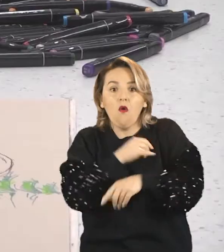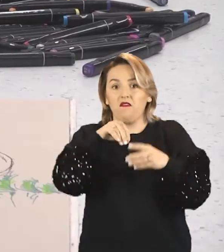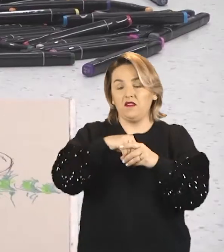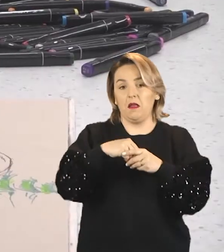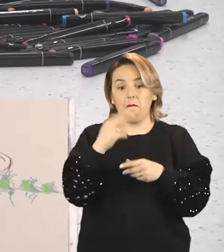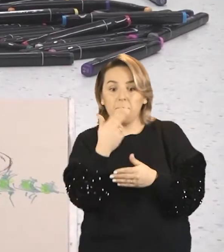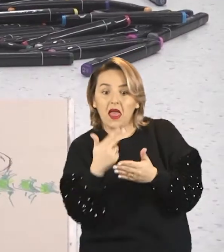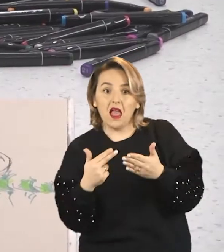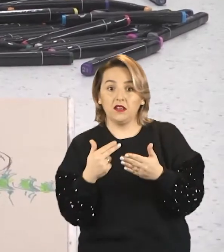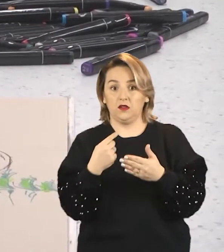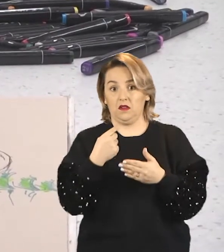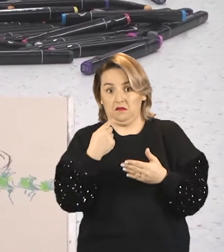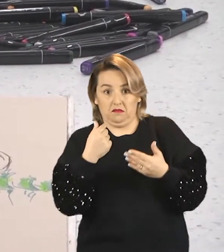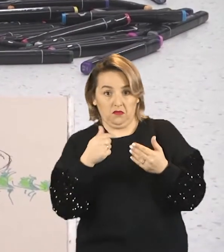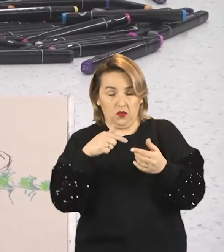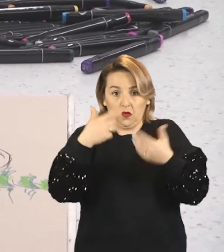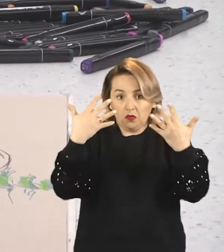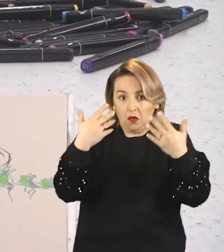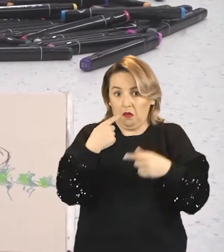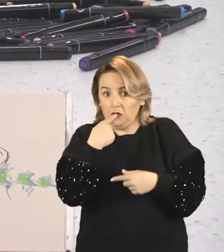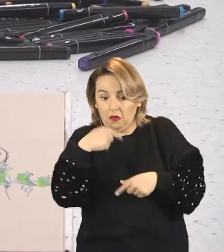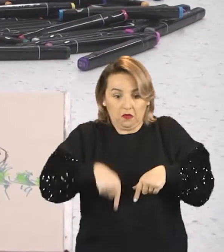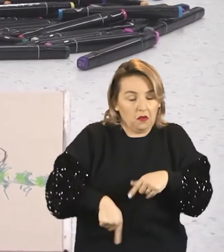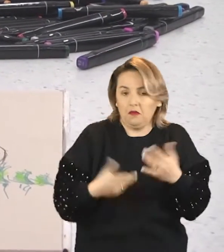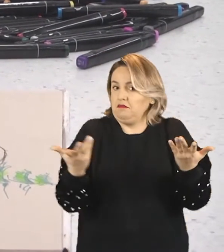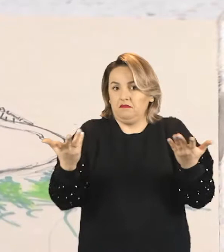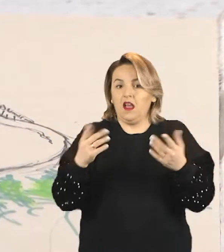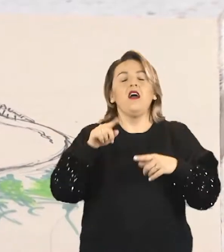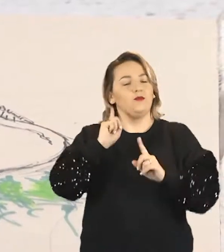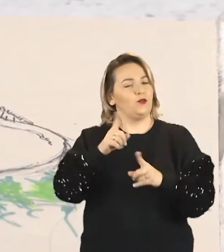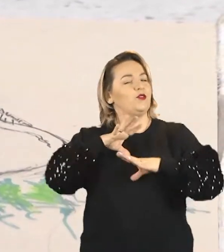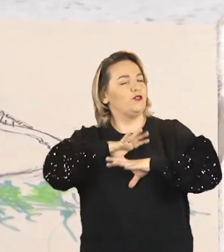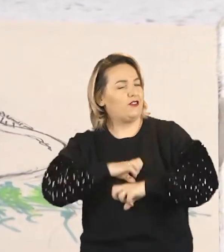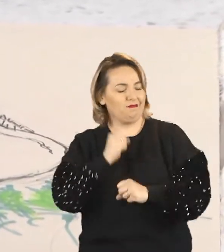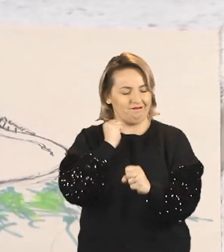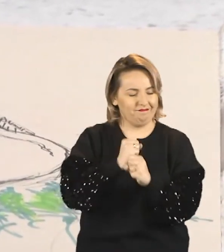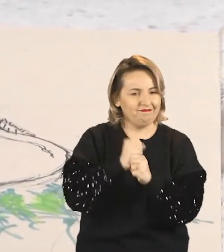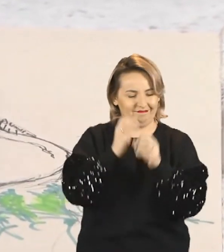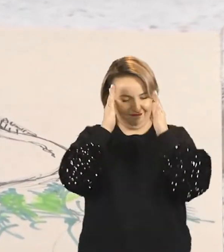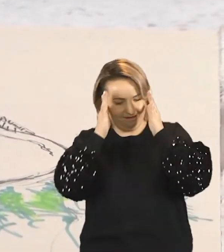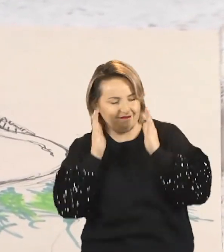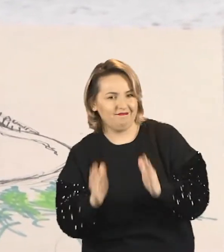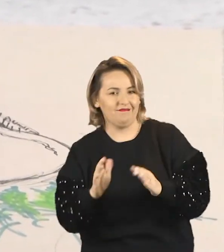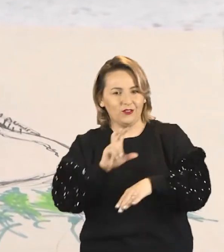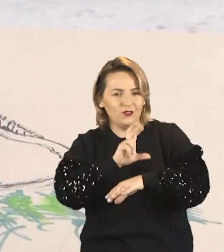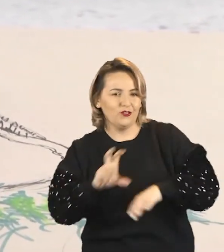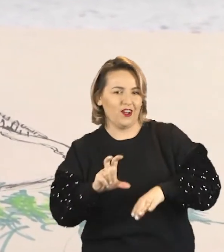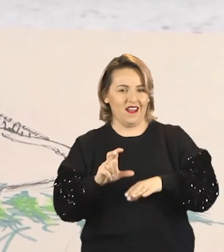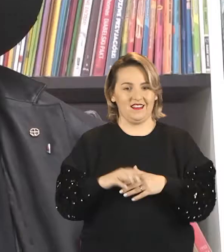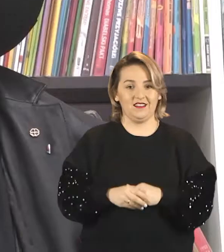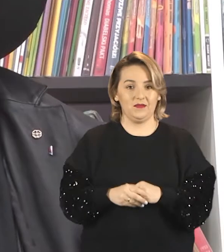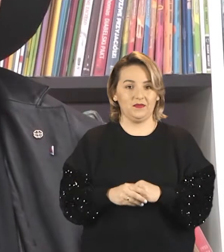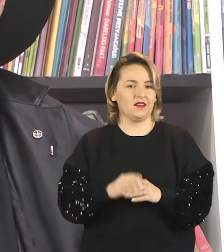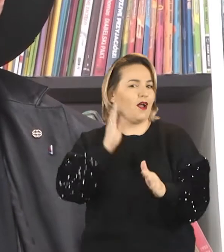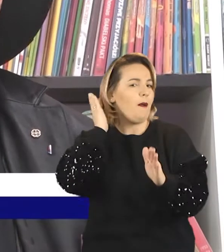w zaciśniętych dłoniach, ustach czy palcach stopy. Każdy z tych sposobów wymaga cierpliwości, pracowitości i sporego nakładu czasu.